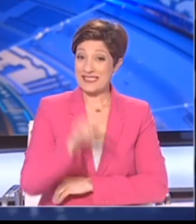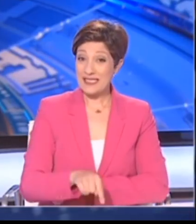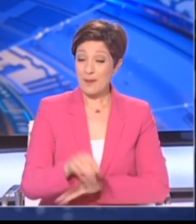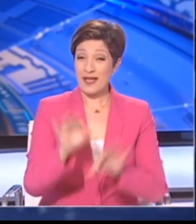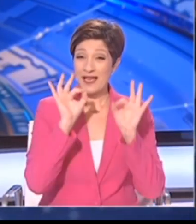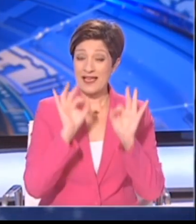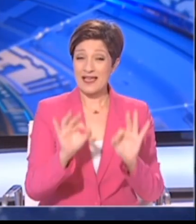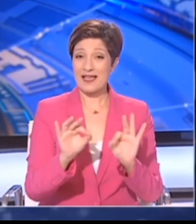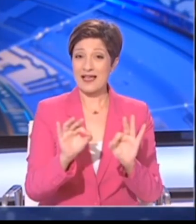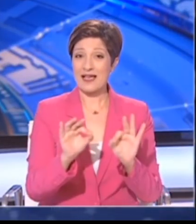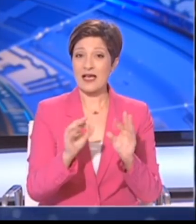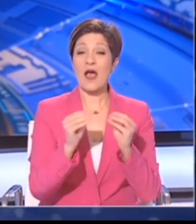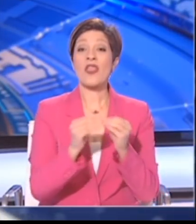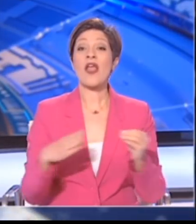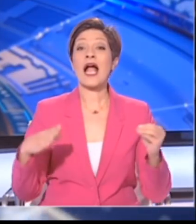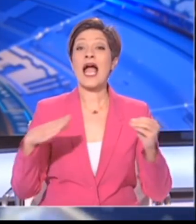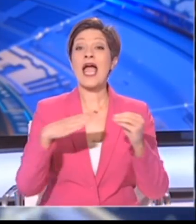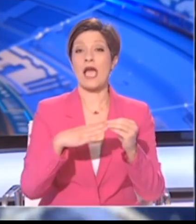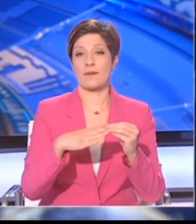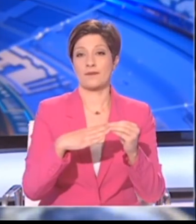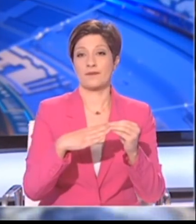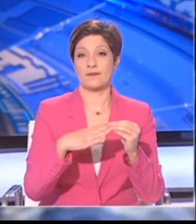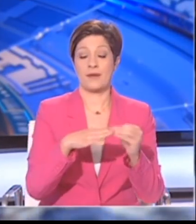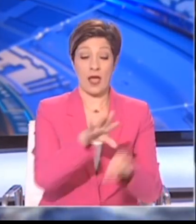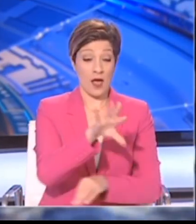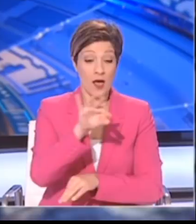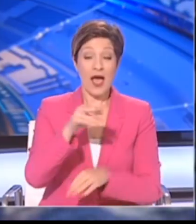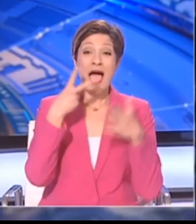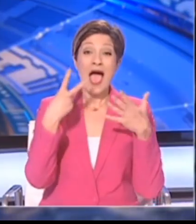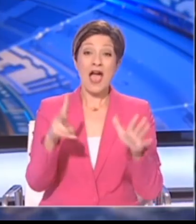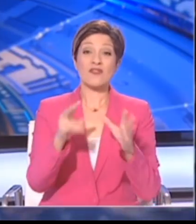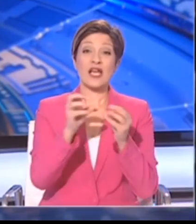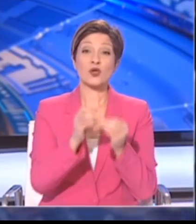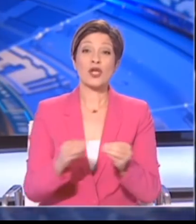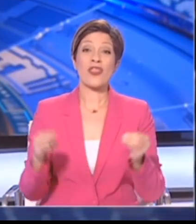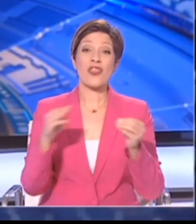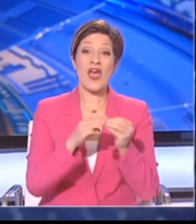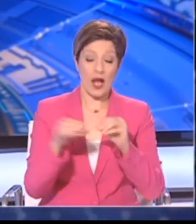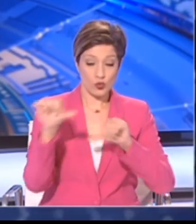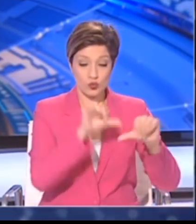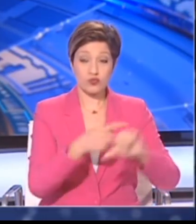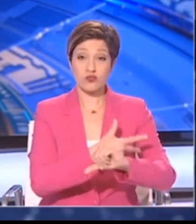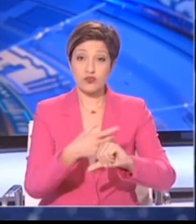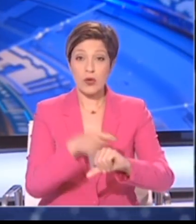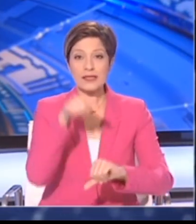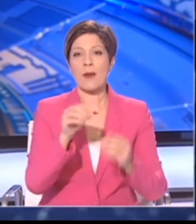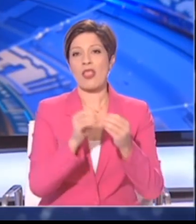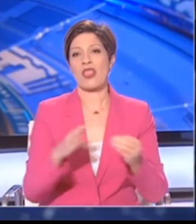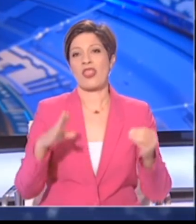νέα επιβεωμένα κρούσματα είναι 19 από σύντον 718 εργαστηριακών διαγνώσεων.